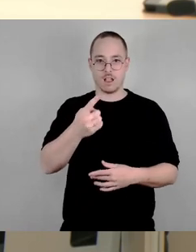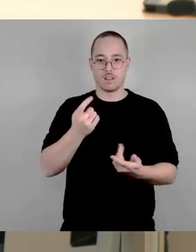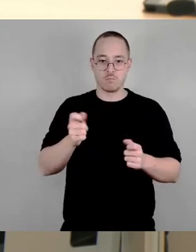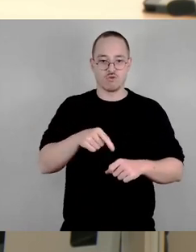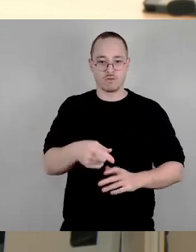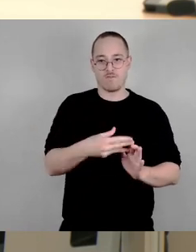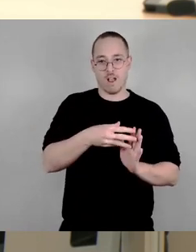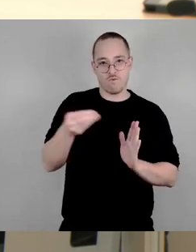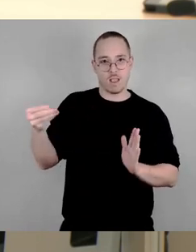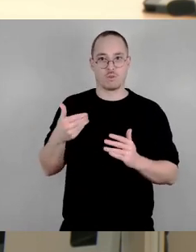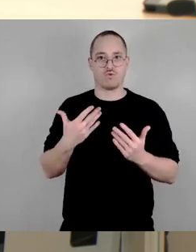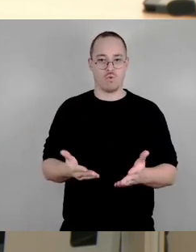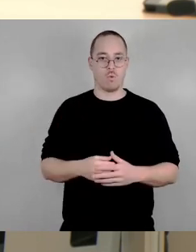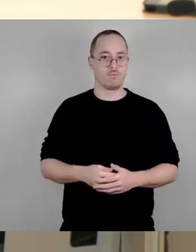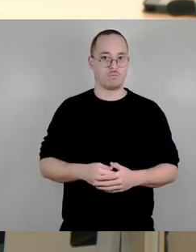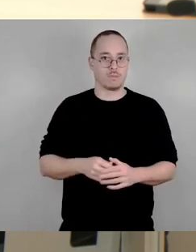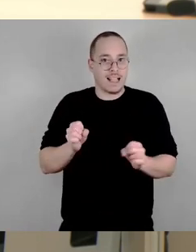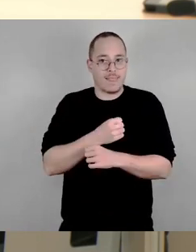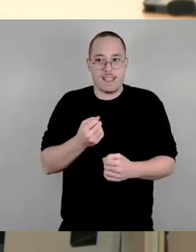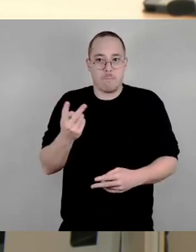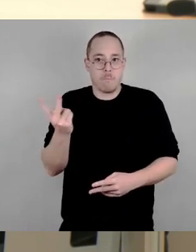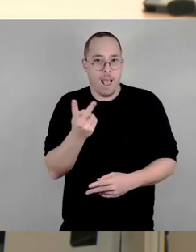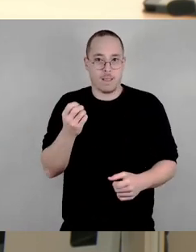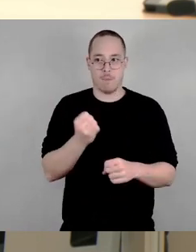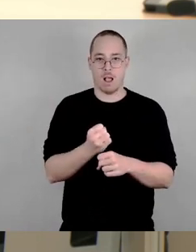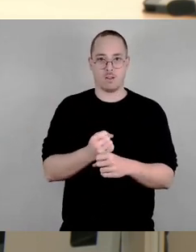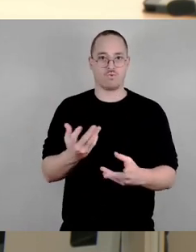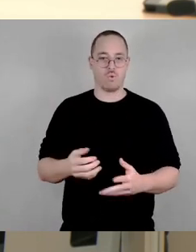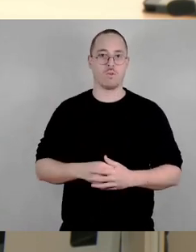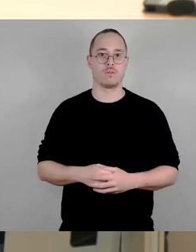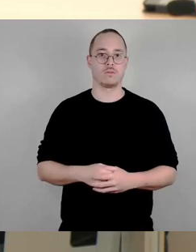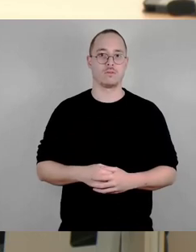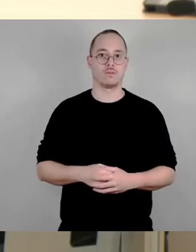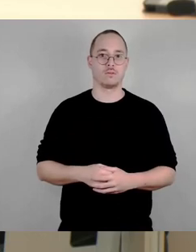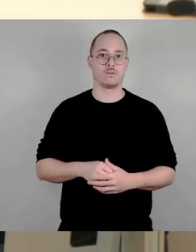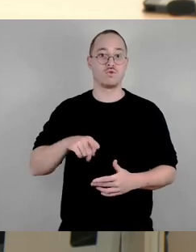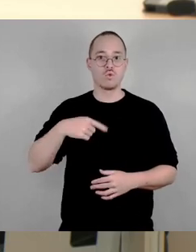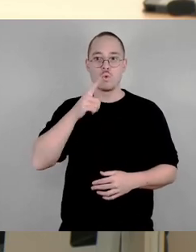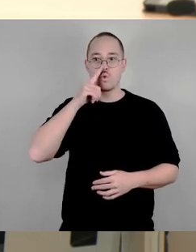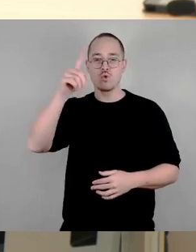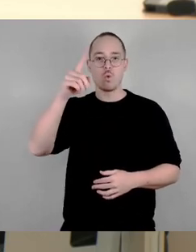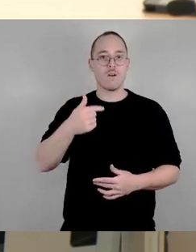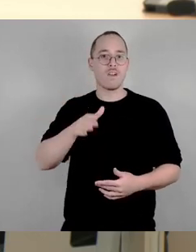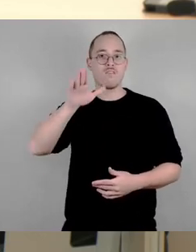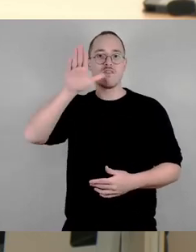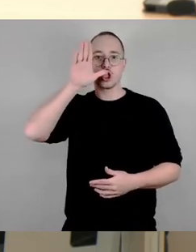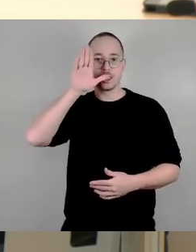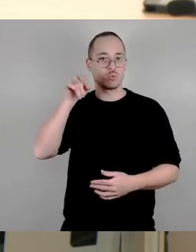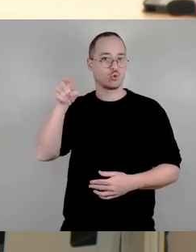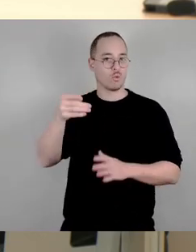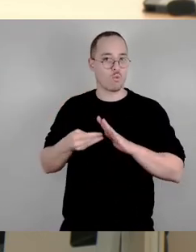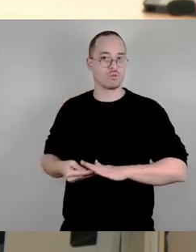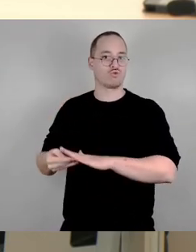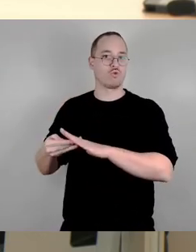Wann verstehen Sie endlich die auch empirisch belegte Tatsache, dass das nur den faschistischen Demokratiefeinden und nicht ihn nutzt? Sie konnten es bei der